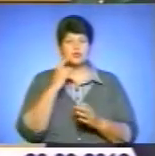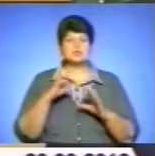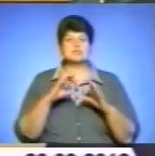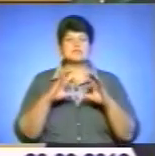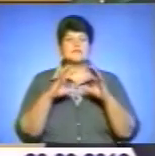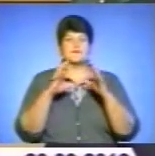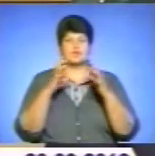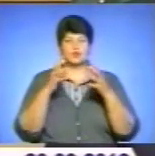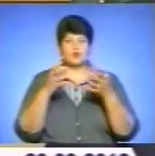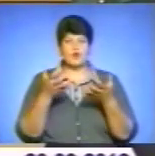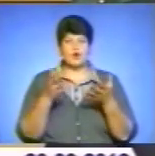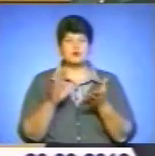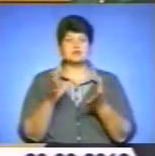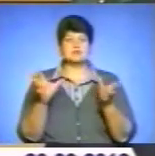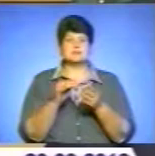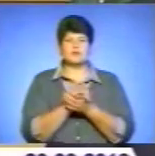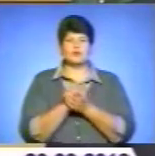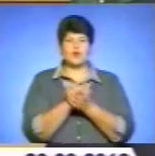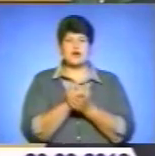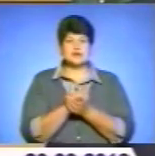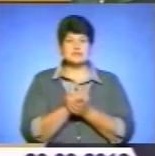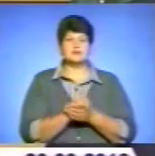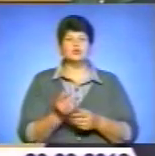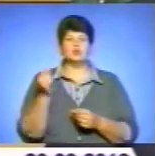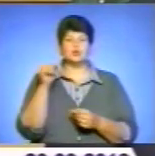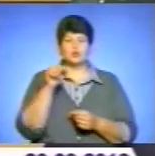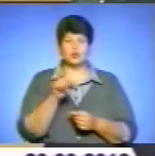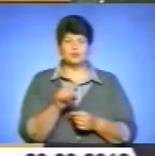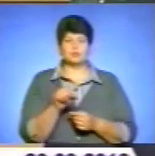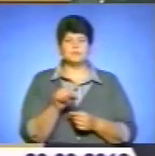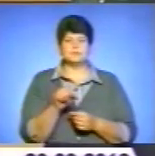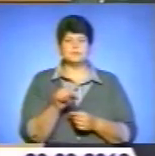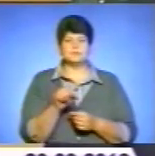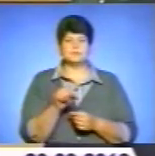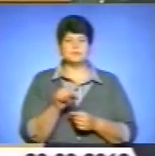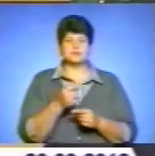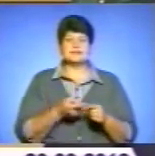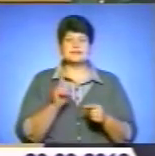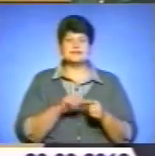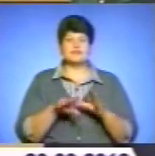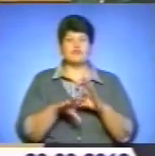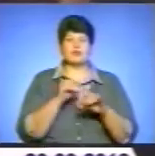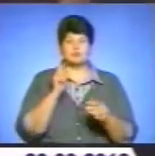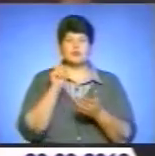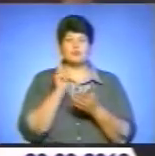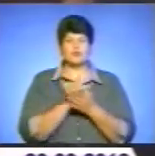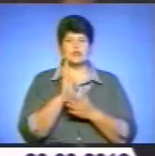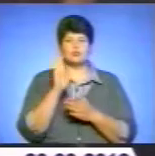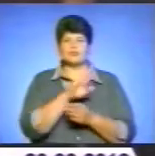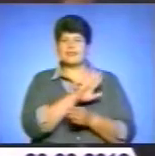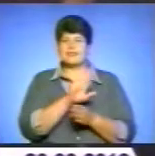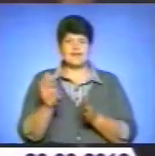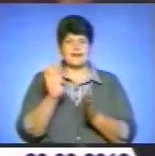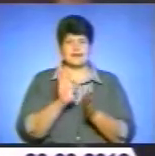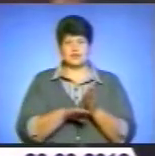співтовариства. Тому ці вибори повинні бути не гіршими.